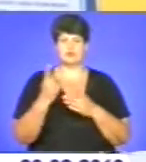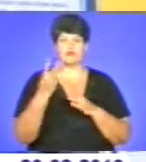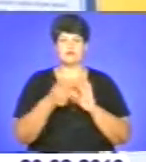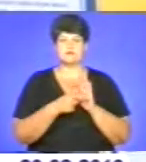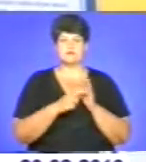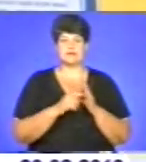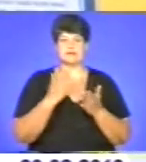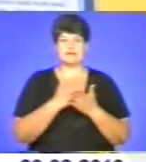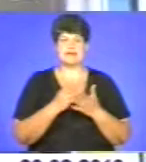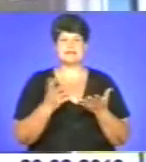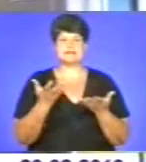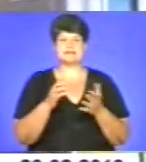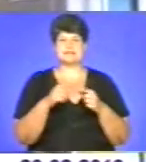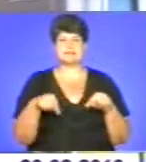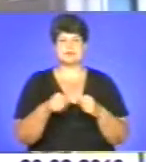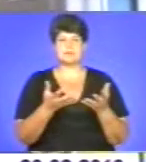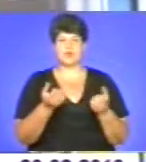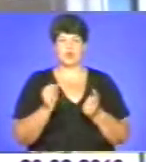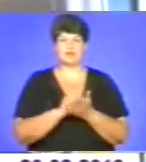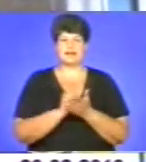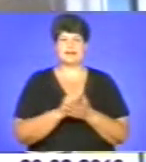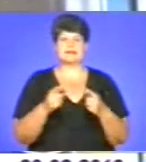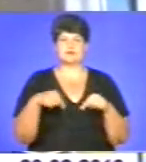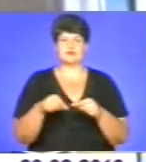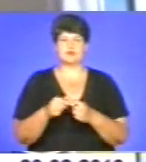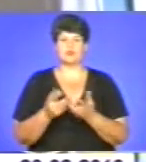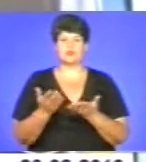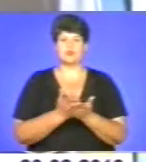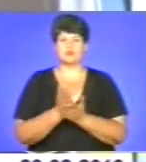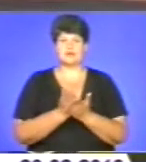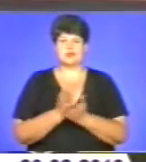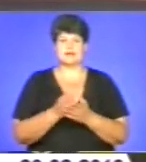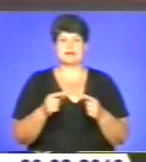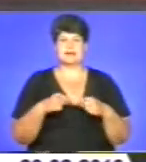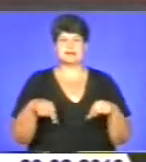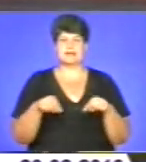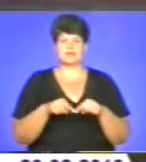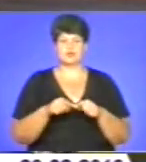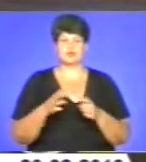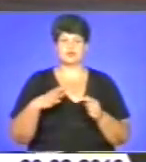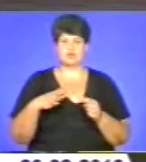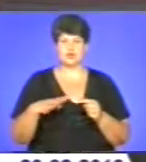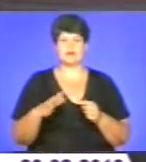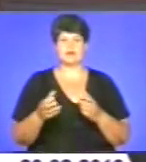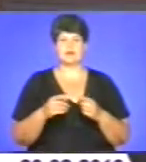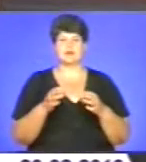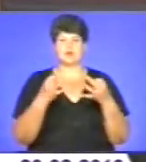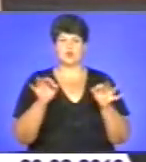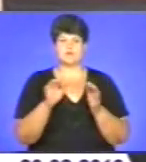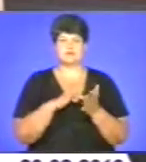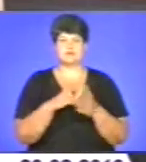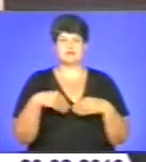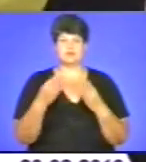сектор прийому документів, сектор обслуговування, сектор очікування, дозвільний центр. Тут надаватимуть 44